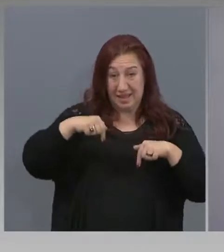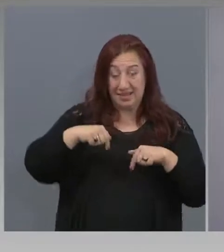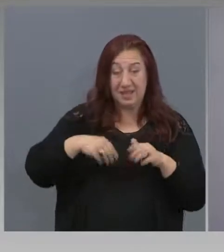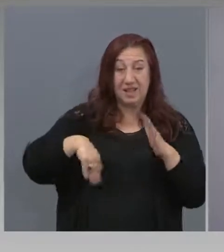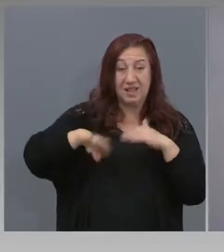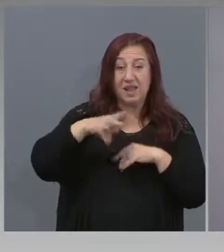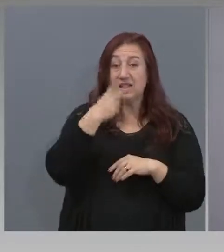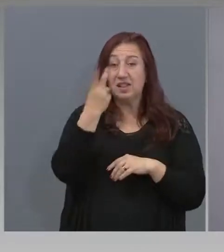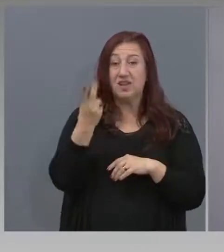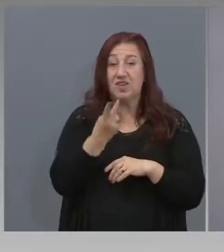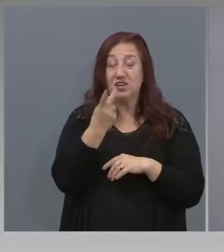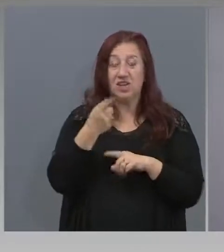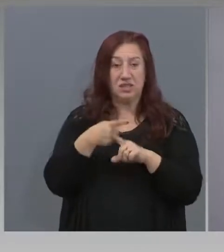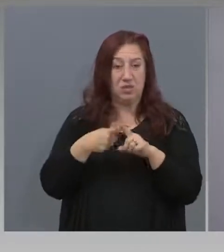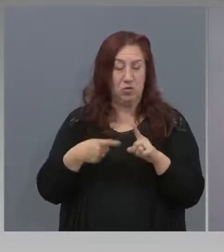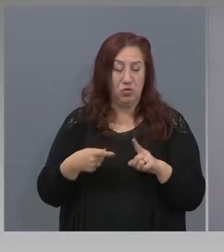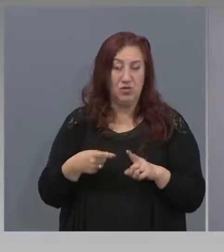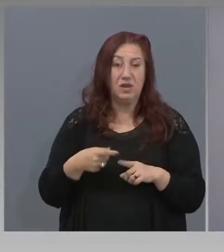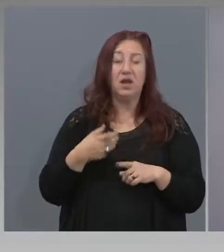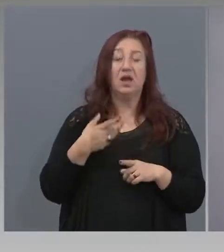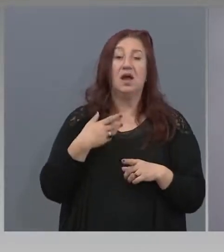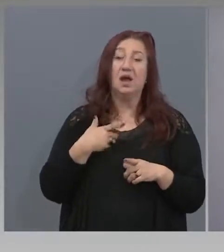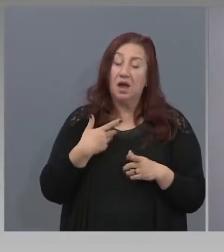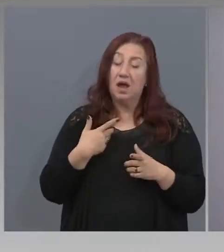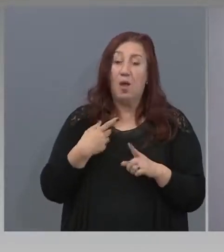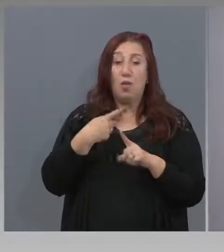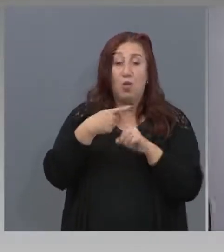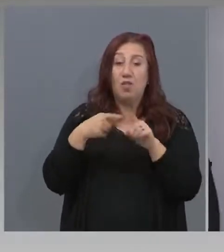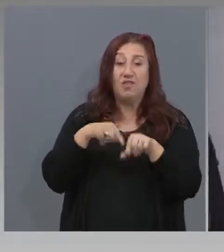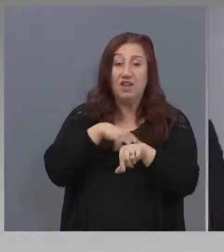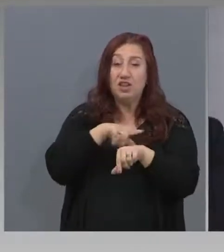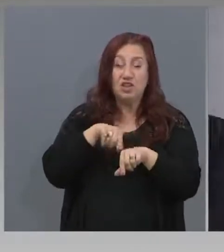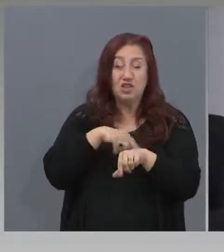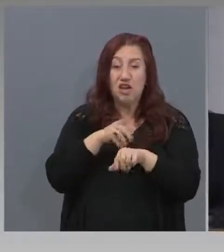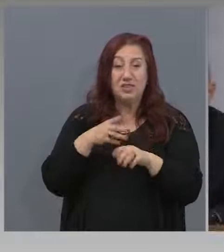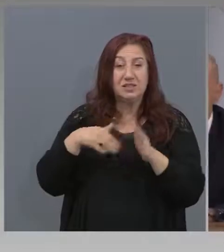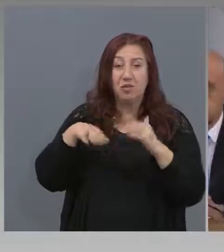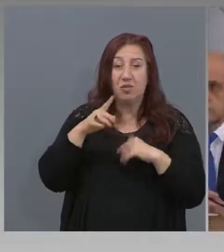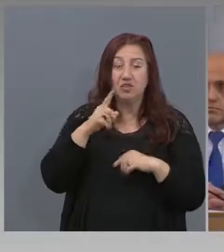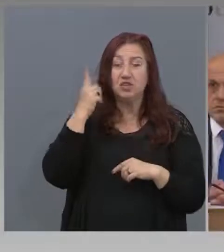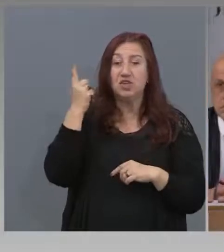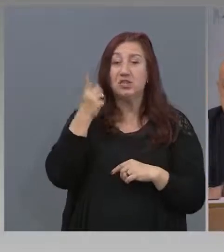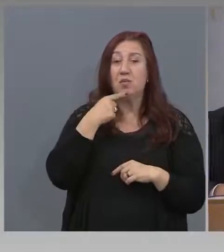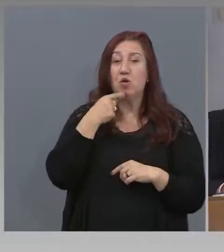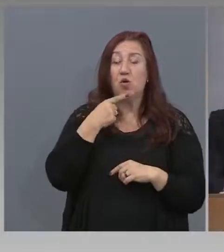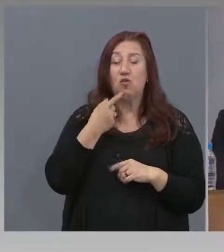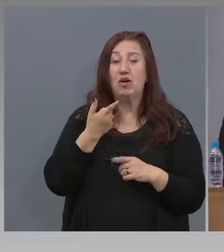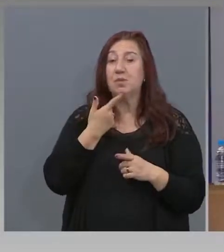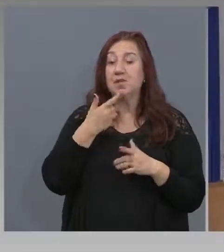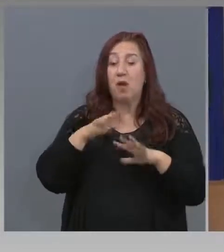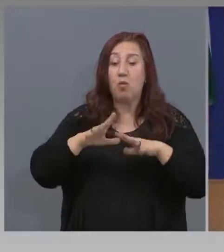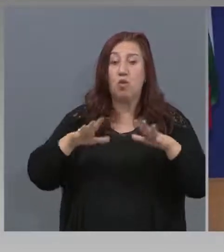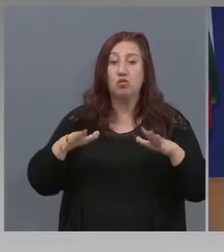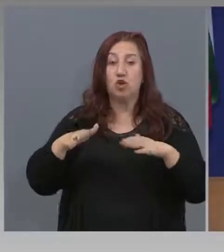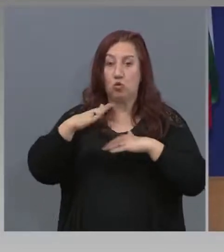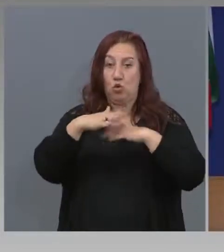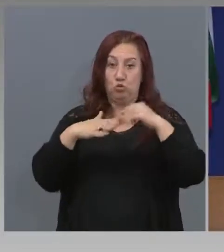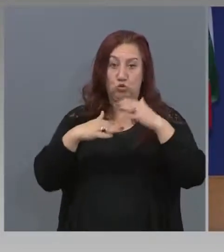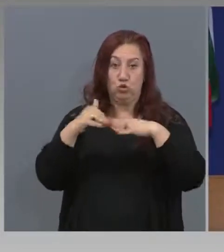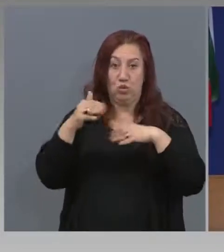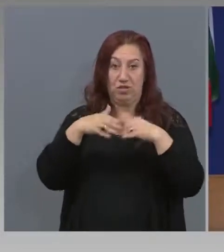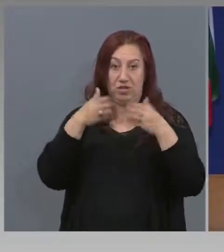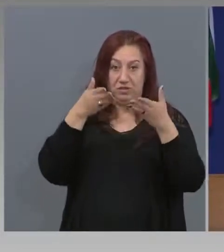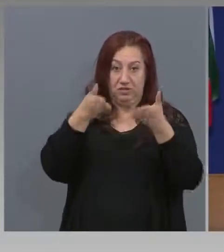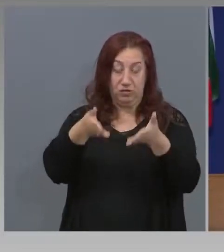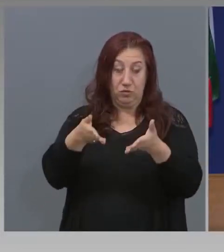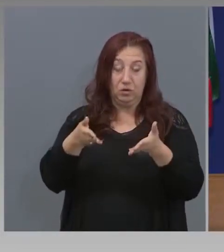господин Дочев каза, половин час, повече беше от половин час, само темата с състоянието на строителния бизнес. Слава Богу,